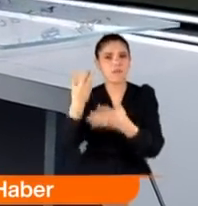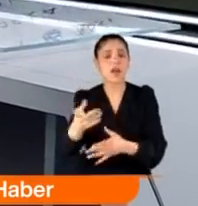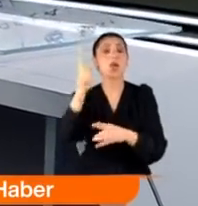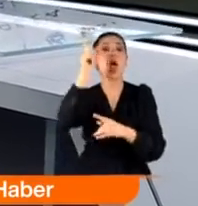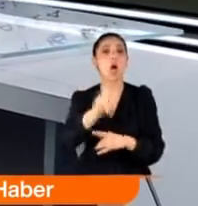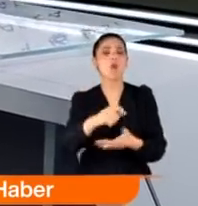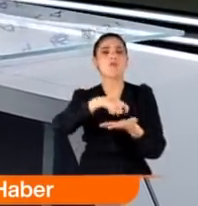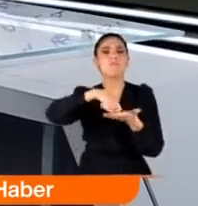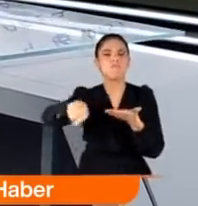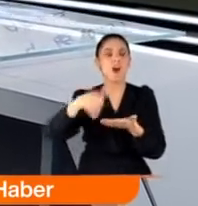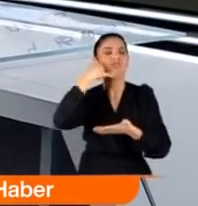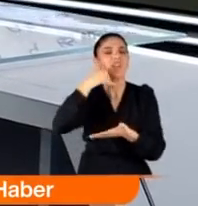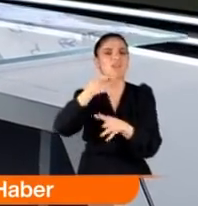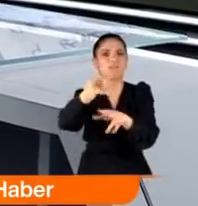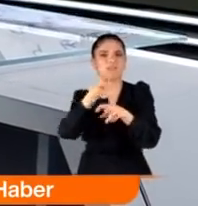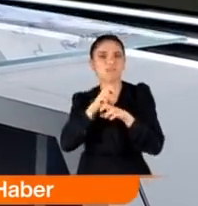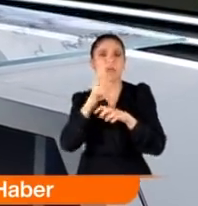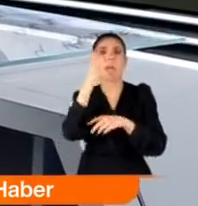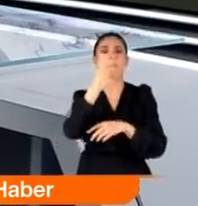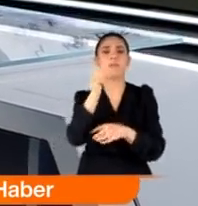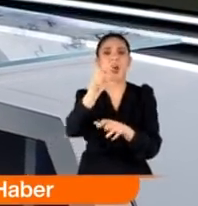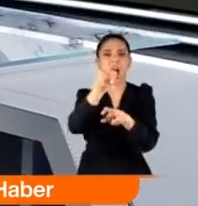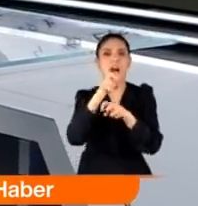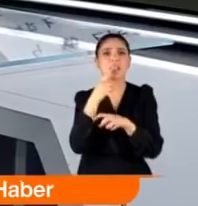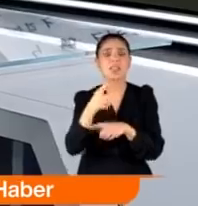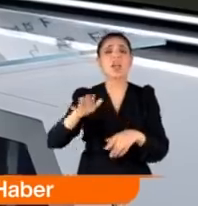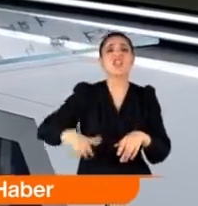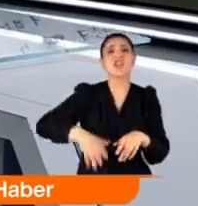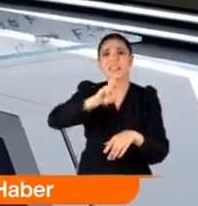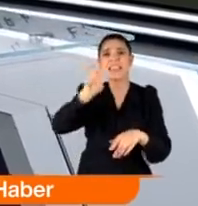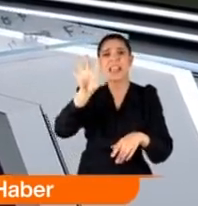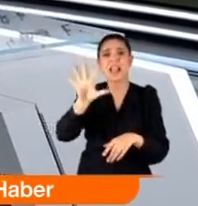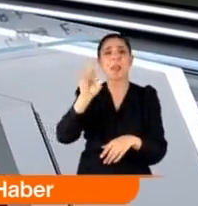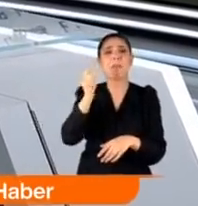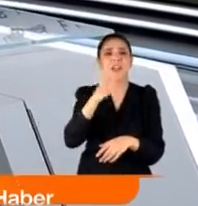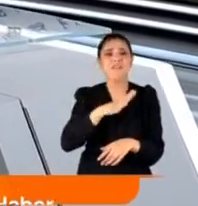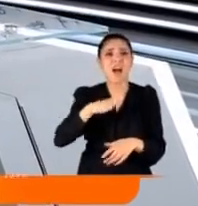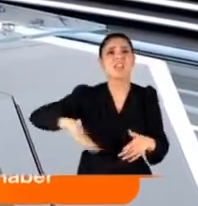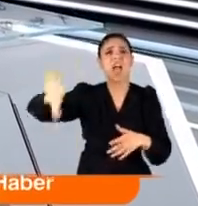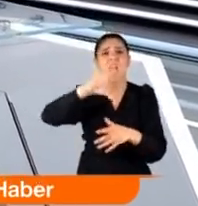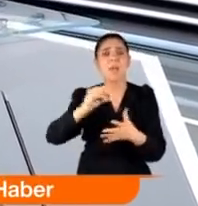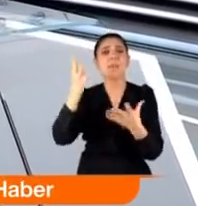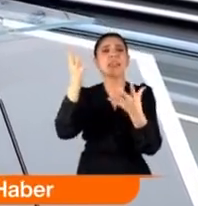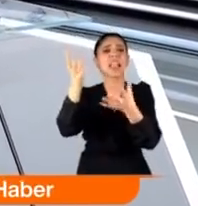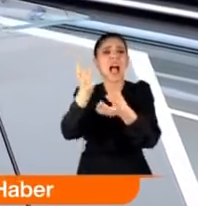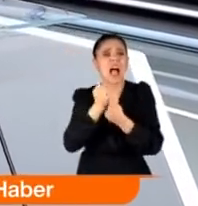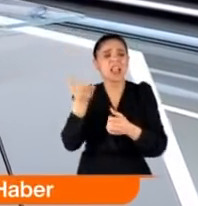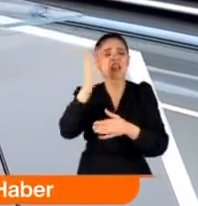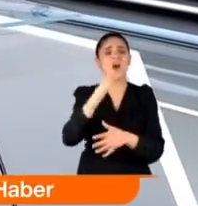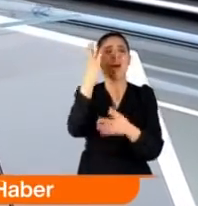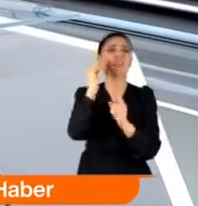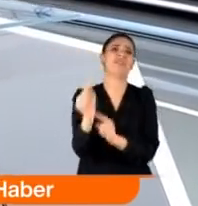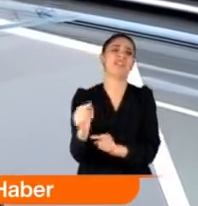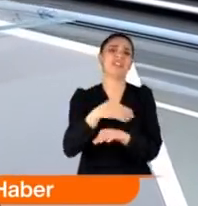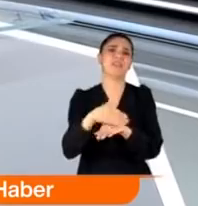çektiği maaşını. 500 TL paramı aldılar diyor. Ama cebinde 850 TL vardı. Hepsini aldıklarını sonradan anladı.